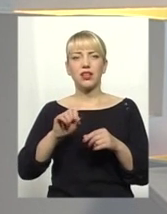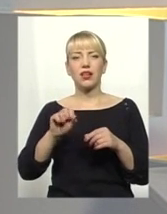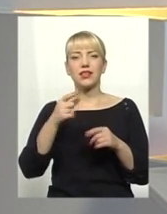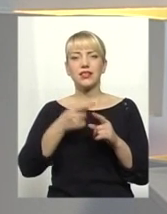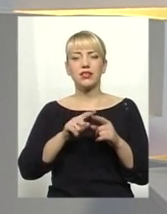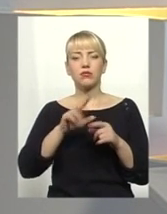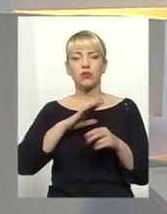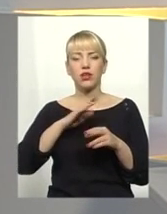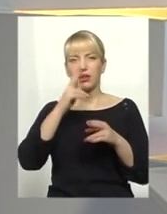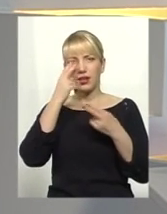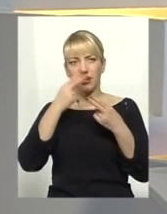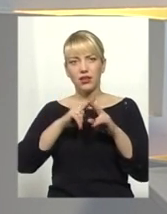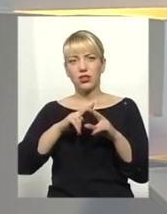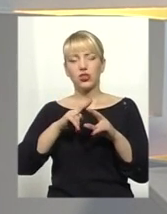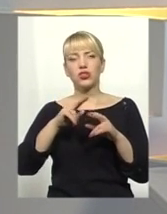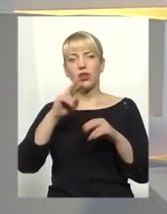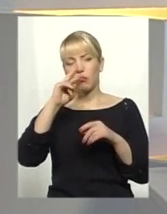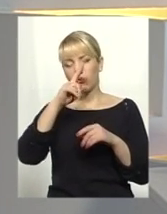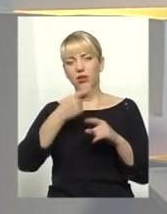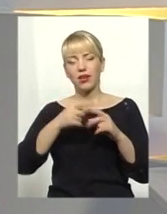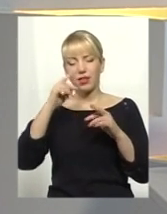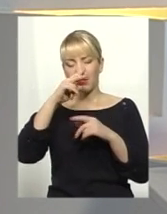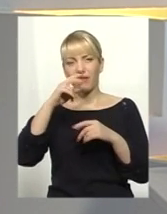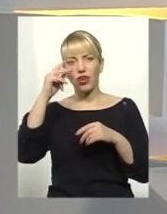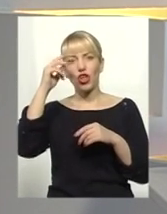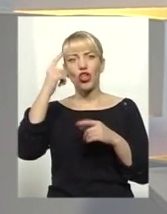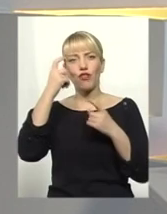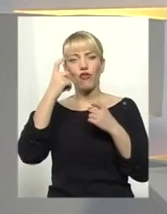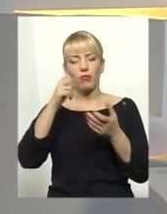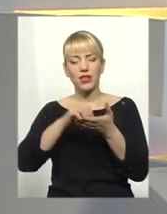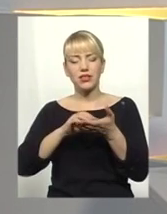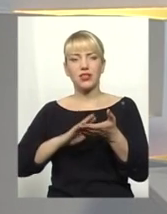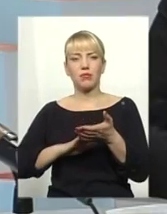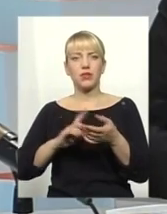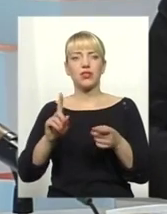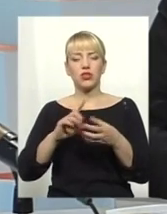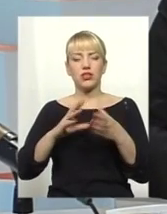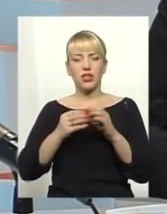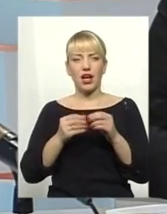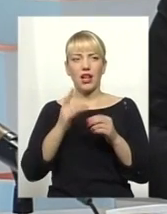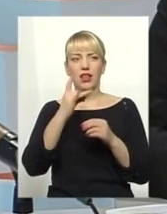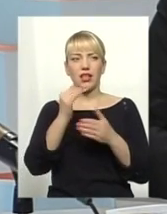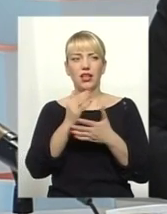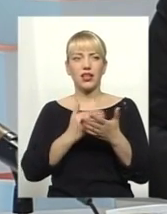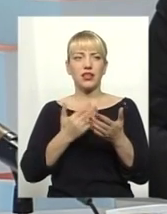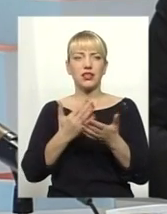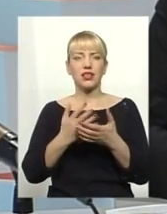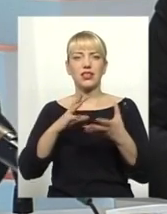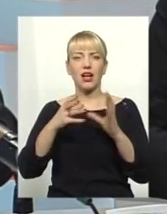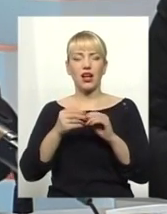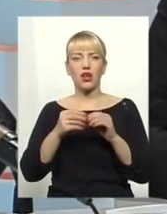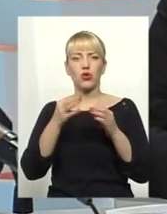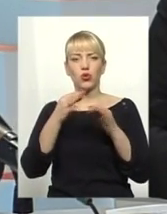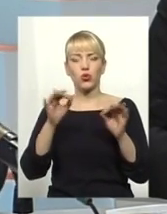помилка, неправильно зазначена інформація в декларації, яка відповідно війшла в загальний реєстр, стала загальнодоступною, після чого